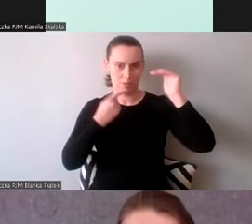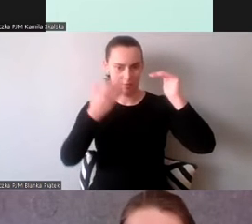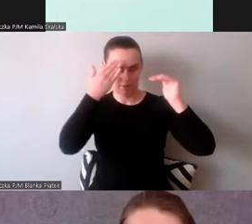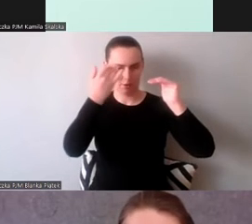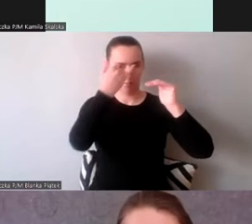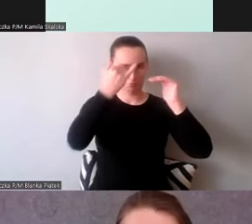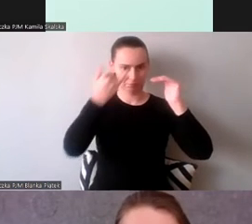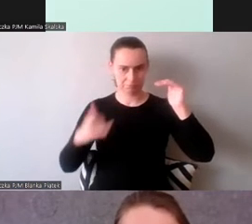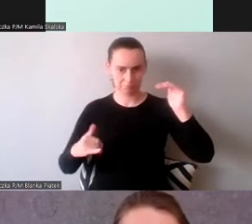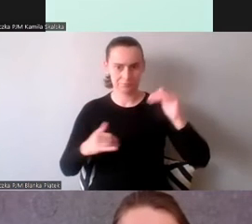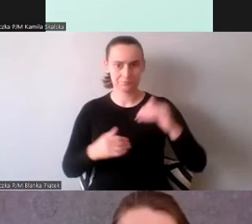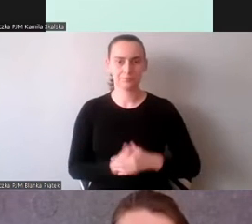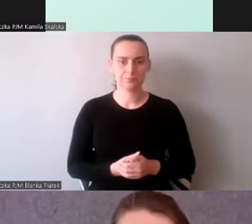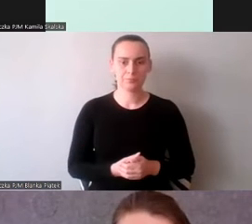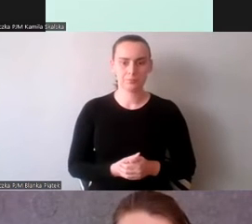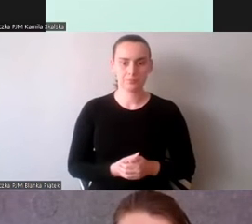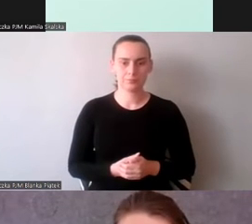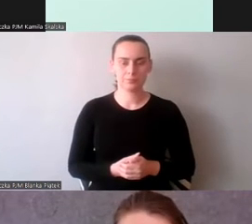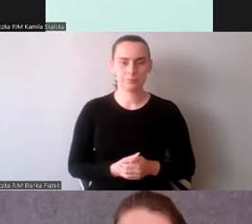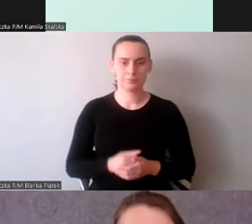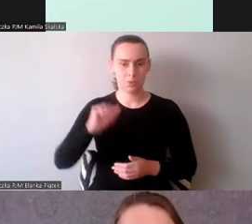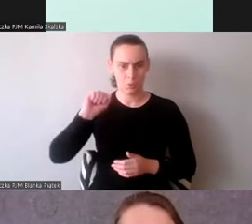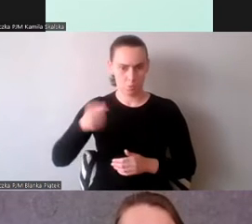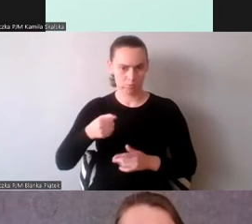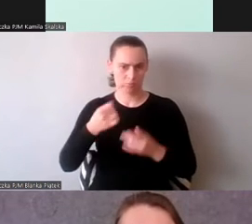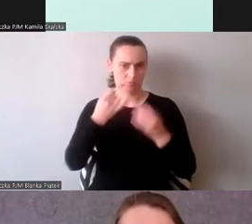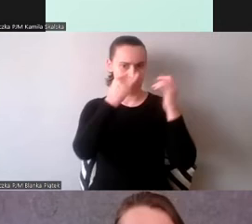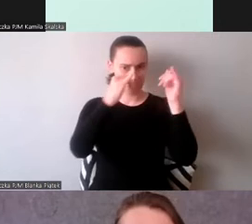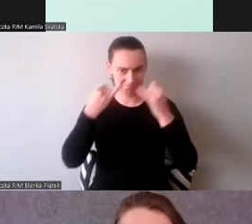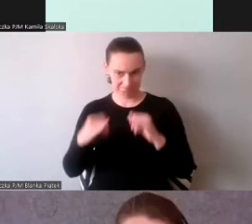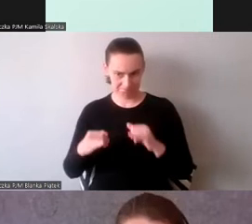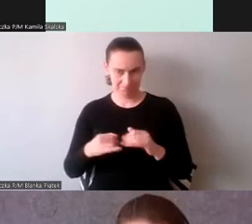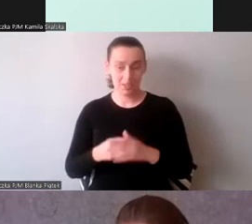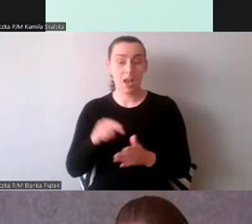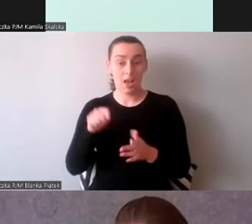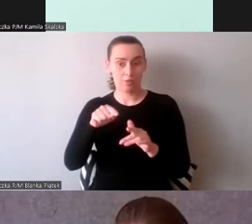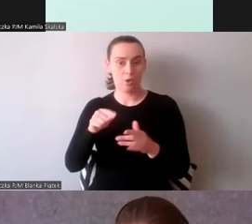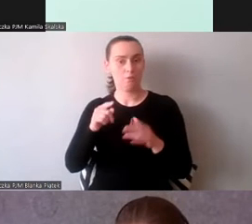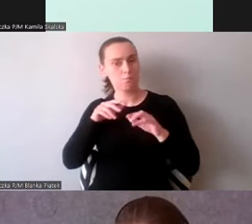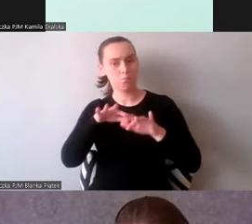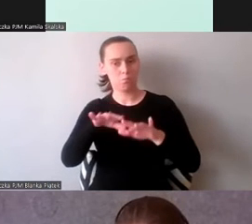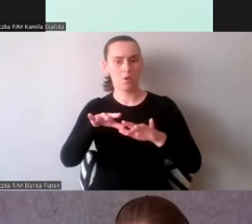a to może mieć wpływ na procesy poznawcze.